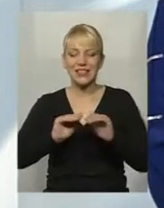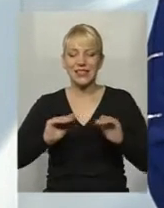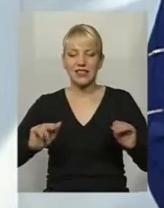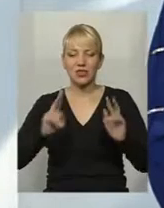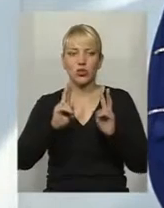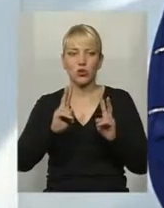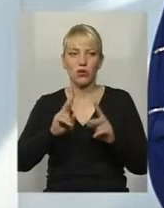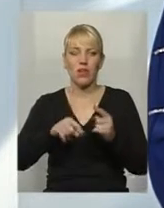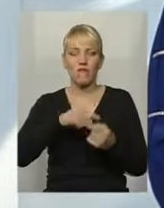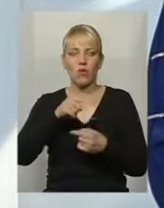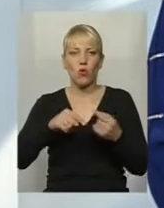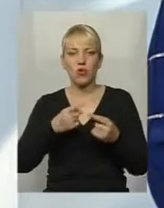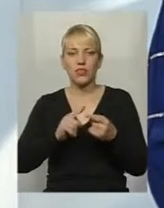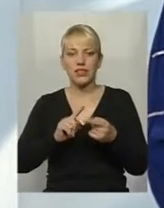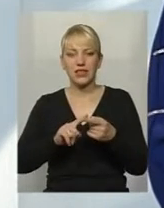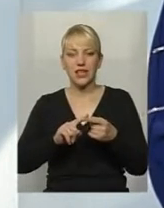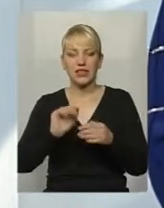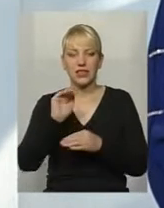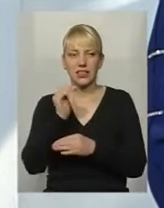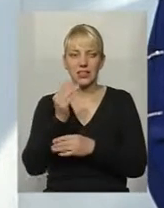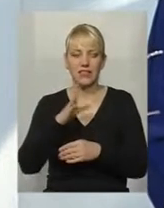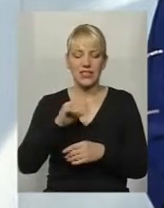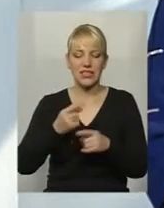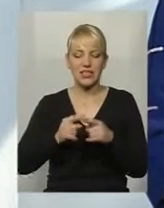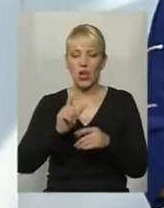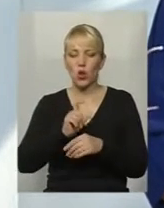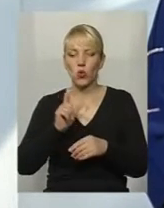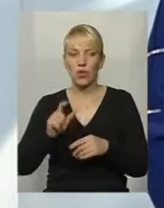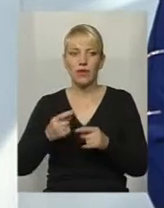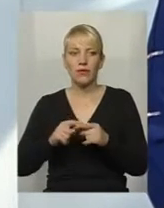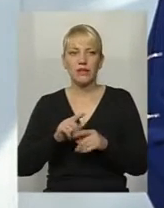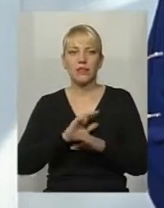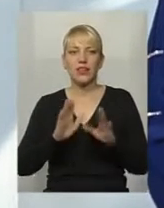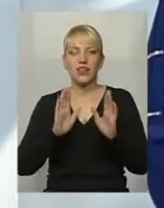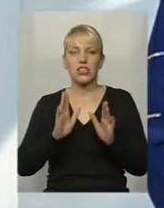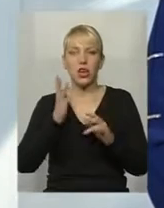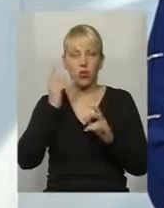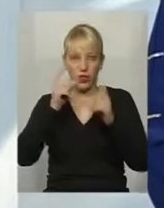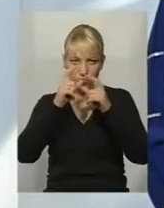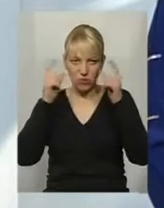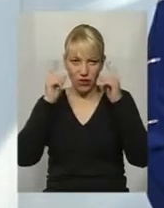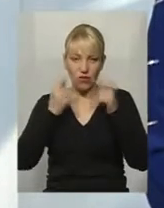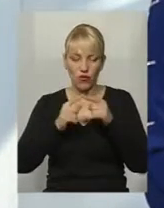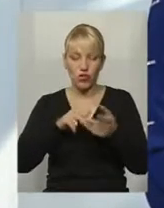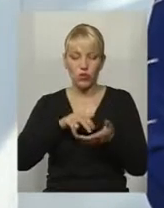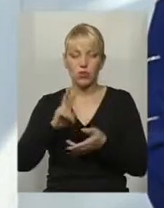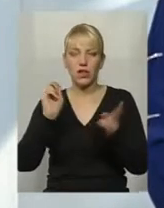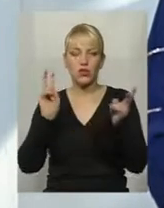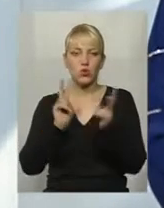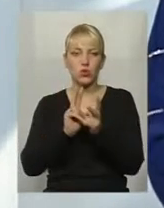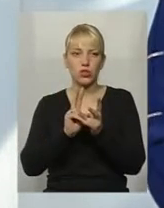навколо цієї дитини, були всі ці люди, їм не лише коли пов'язка, вони йдуть на зустріч і виконують